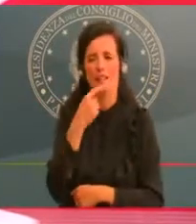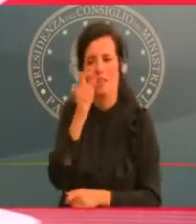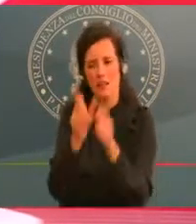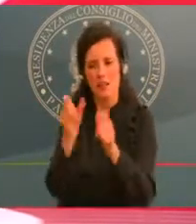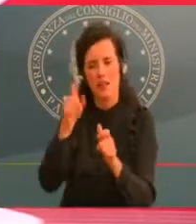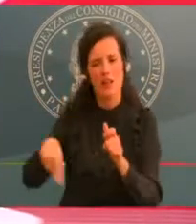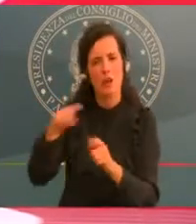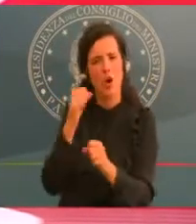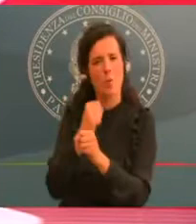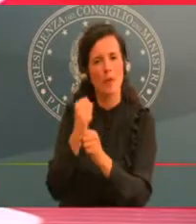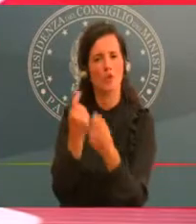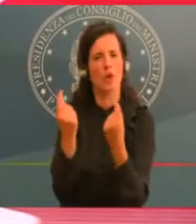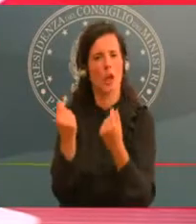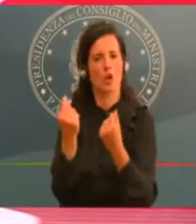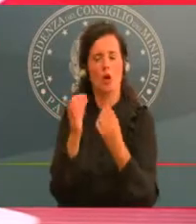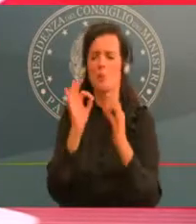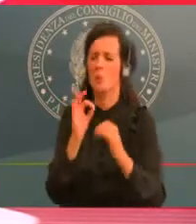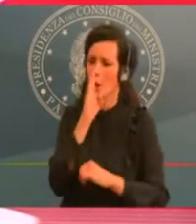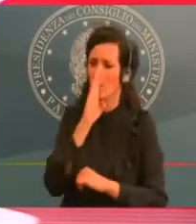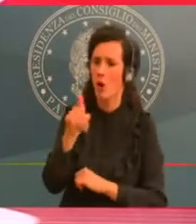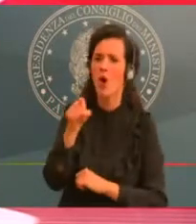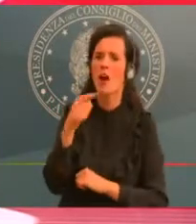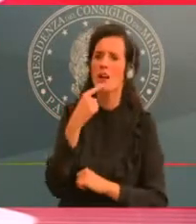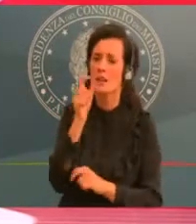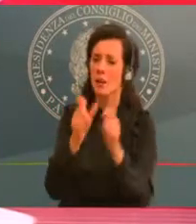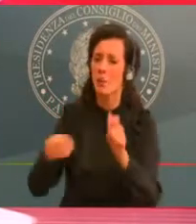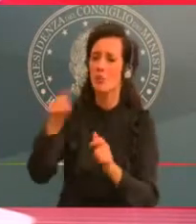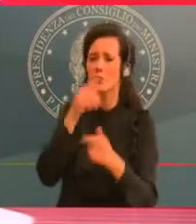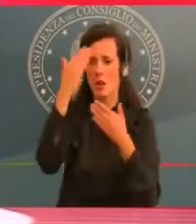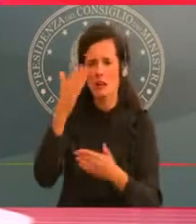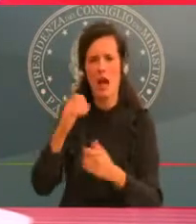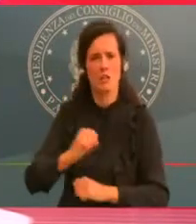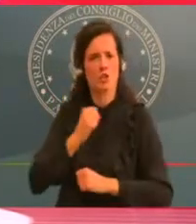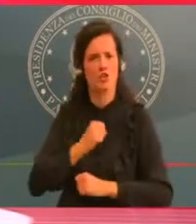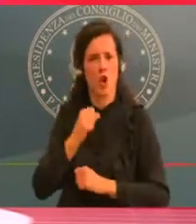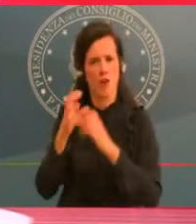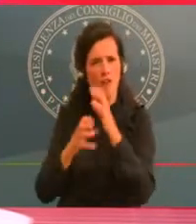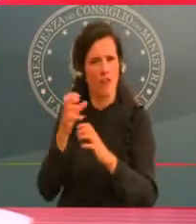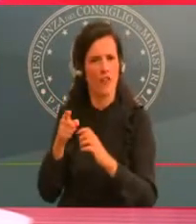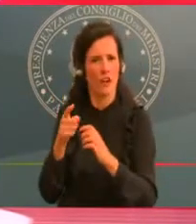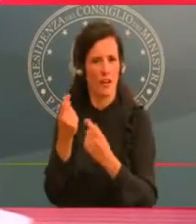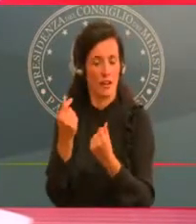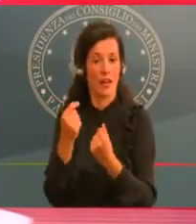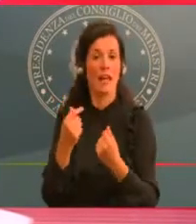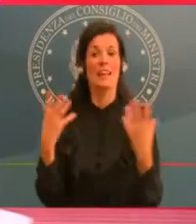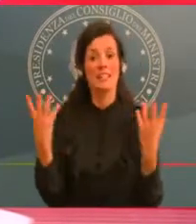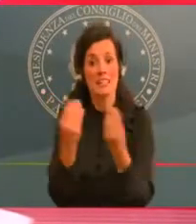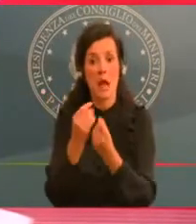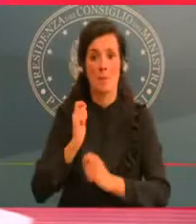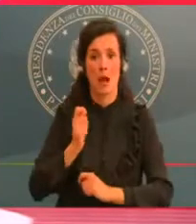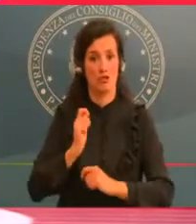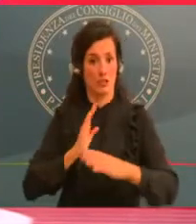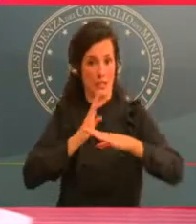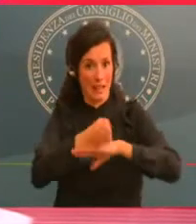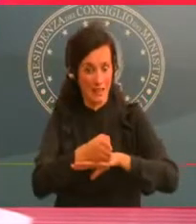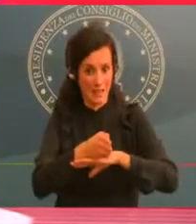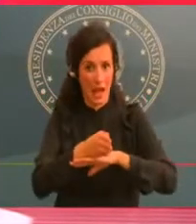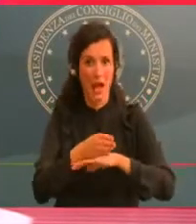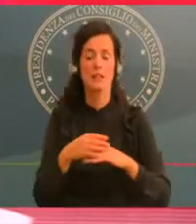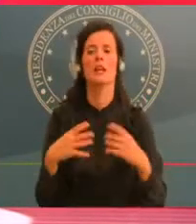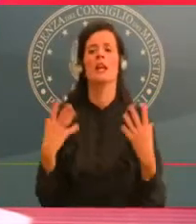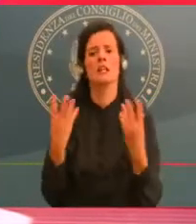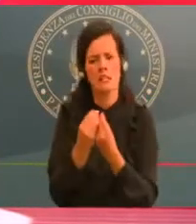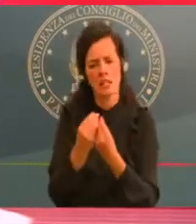Entrate, insieme ovviamente ad altre misure di sostegno che pure adotteremo. Ci aspettano ancora